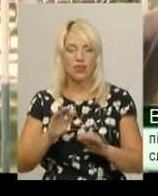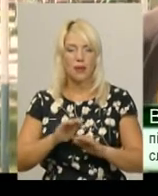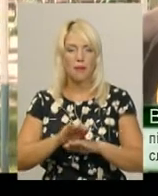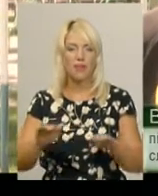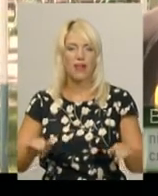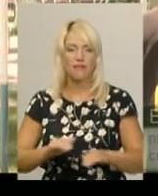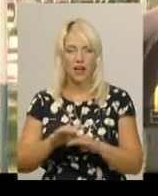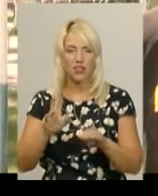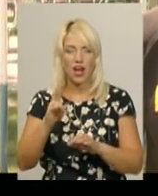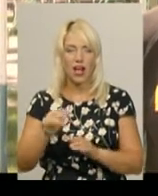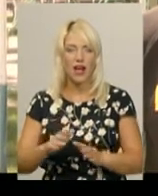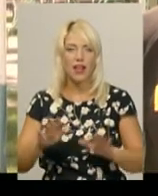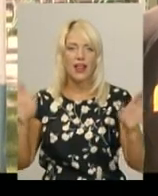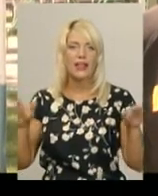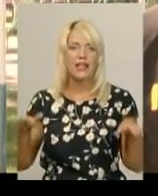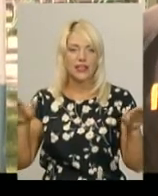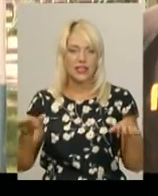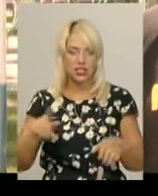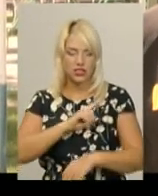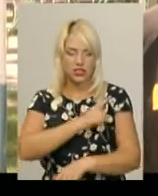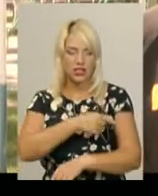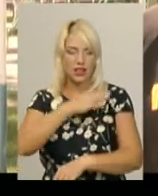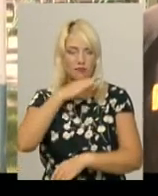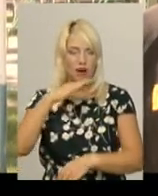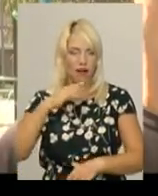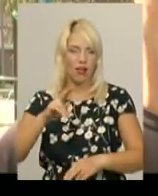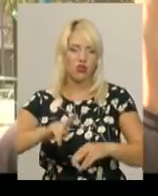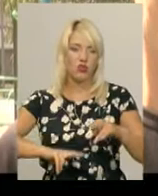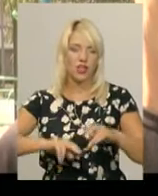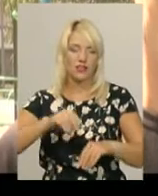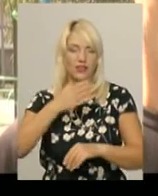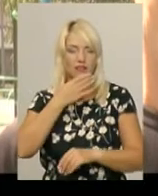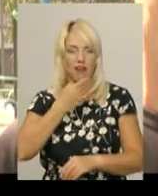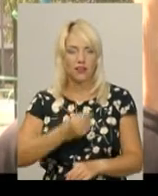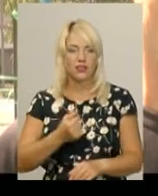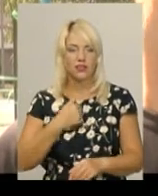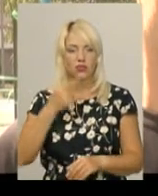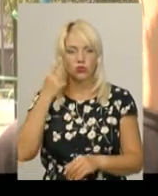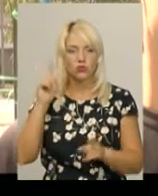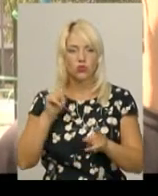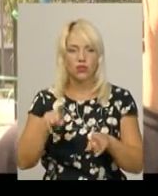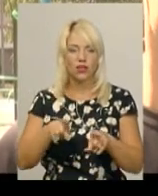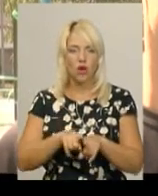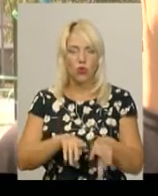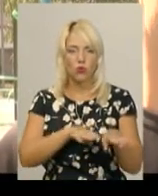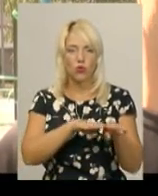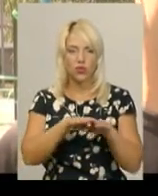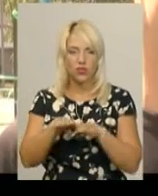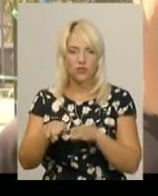багато, особливо настрій дуже гарний. Я думаю, що на такому рівні ми